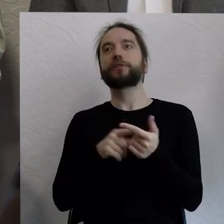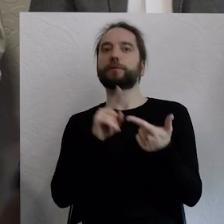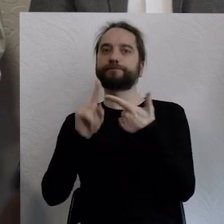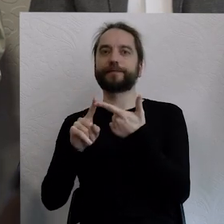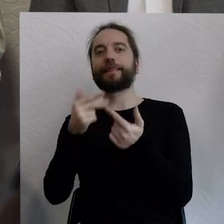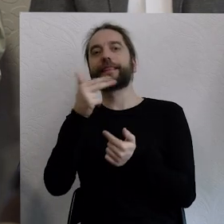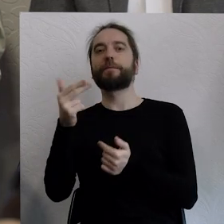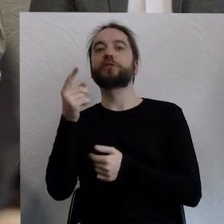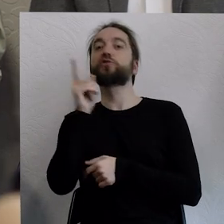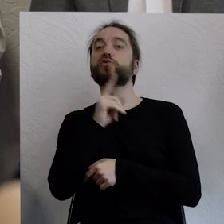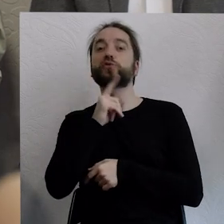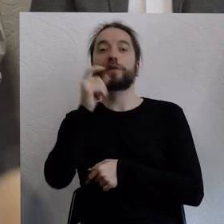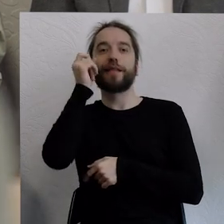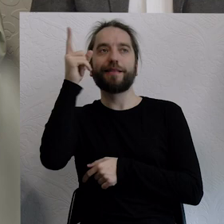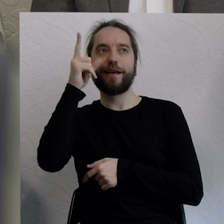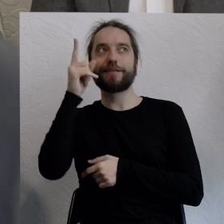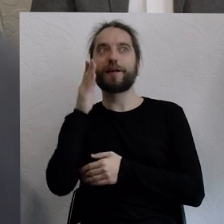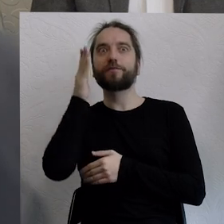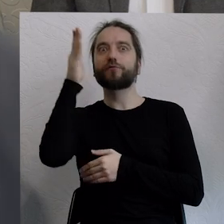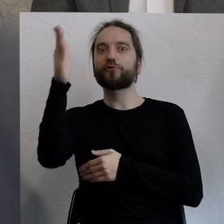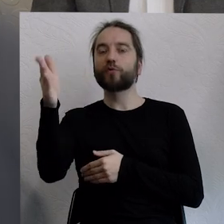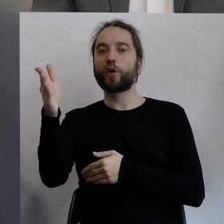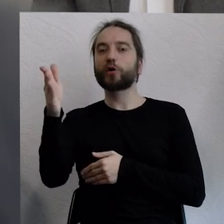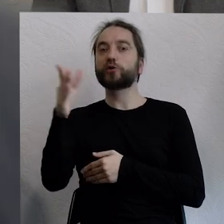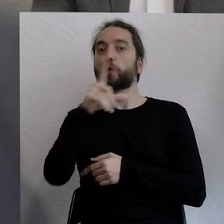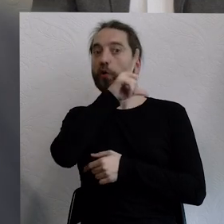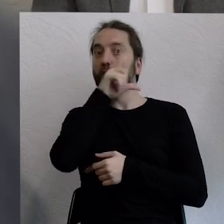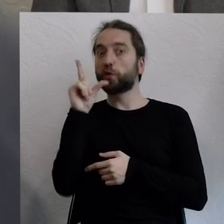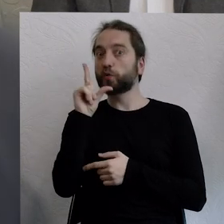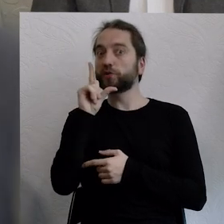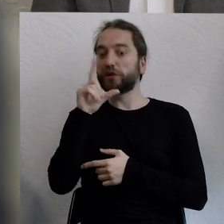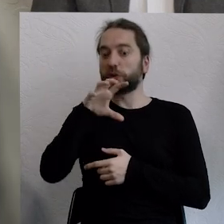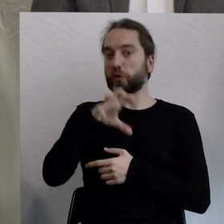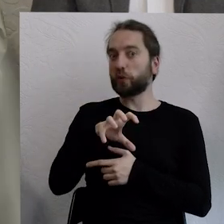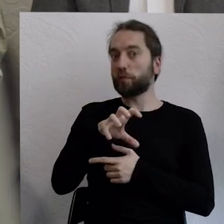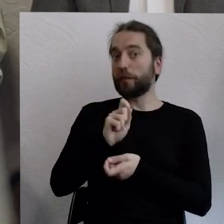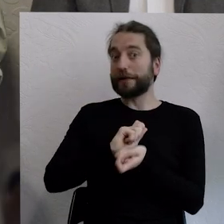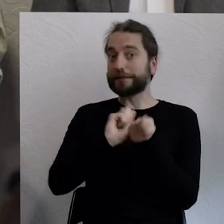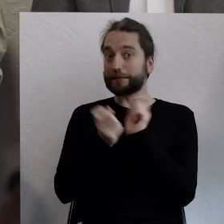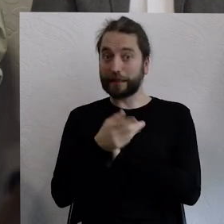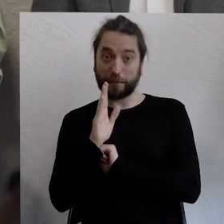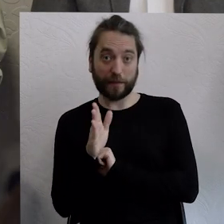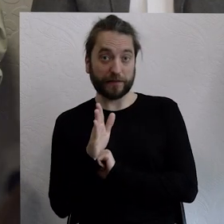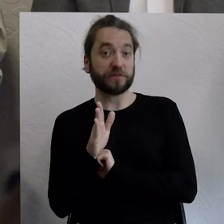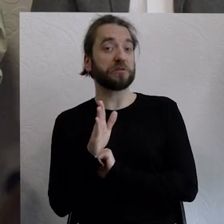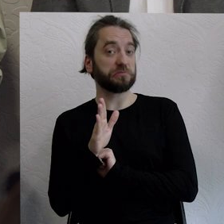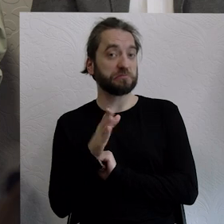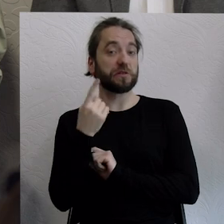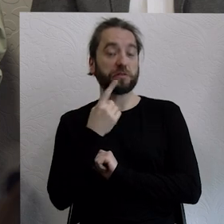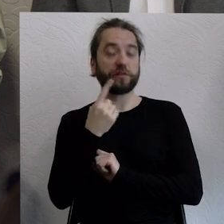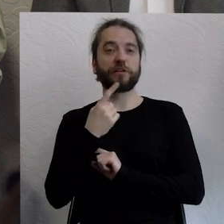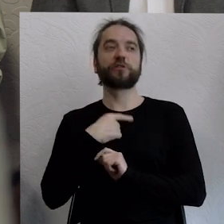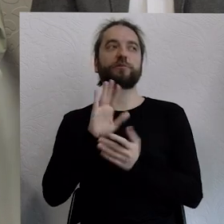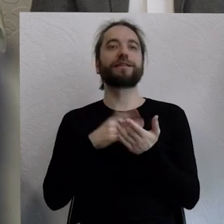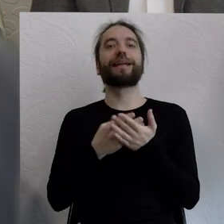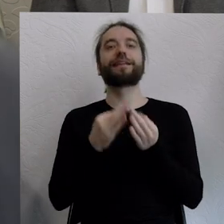przyszłości gatunku ludzkiego. My rzeczywiście zmieniamy ludzki gatunek, zmieniając świat. Świata w zasadzie natury już nie ma, bo już mamy plastik po